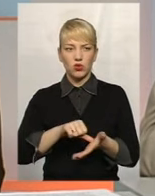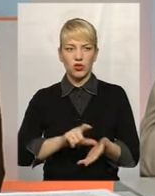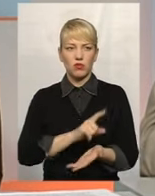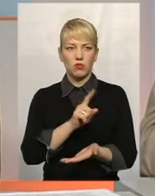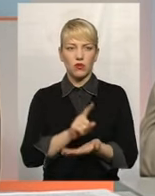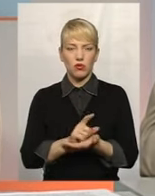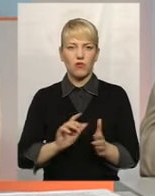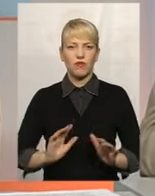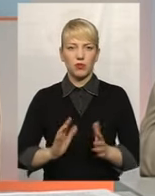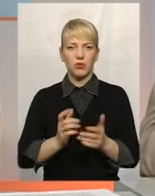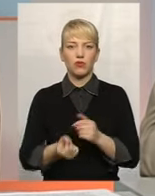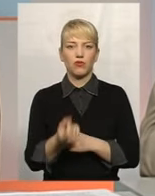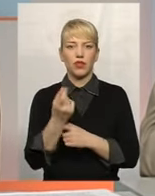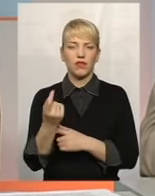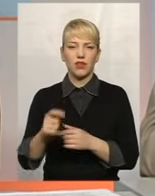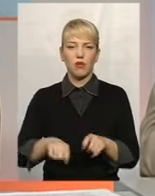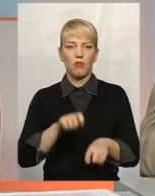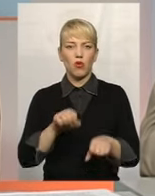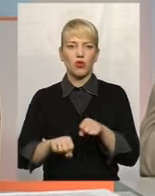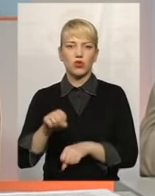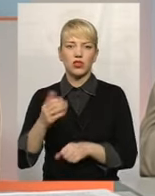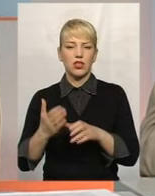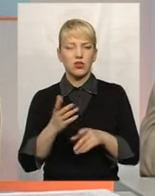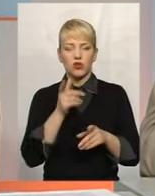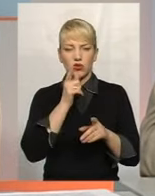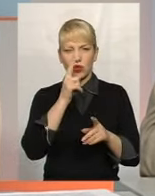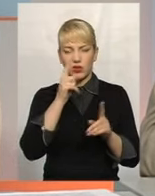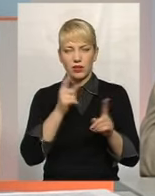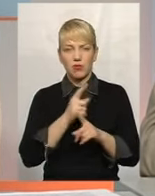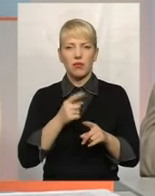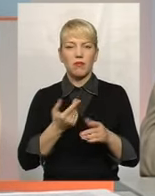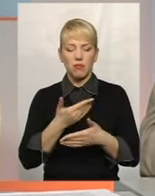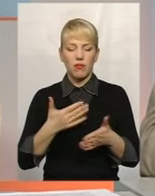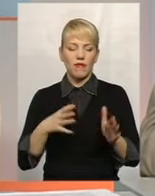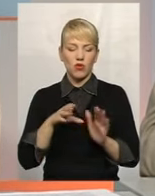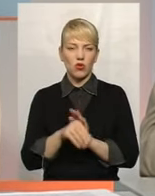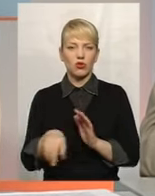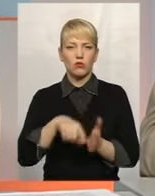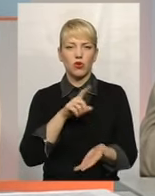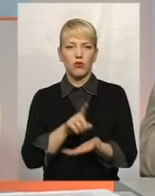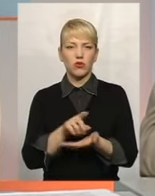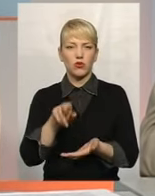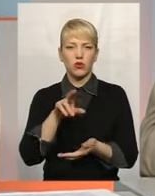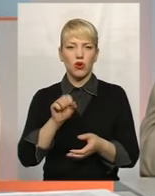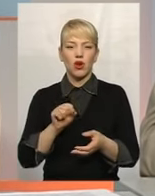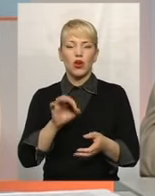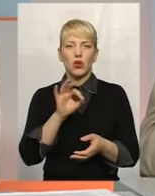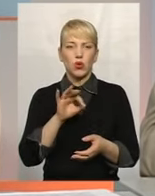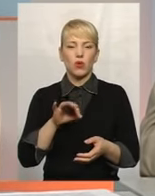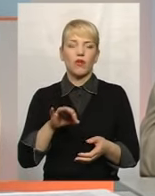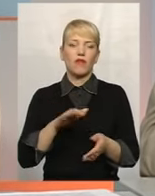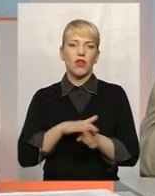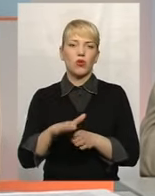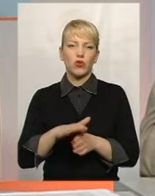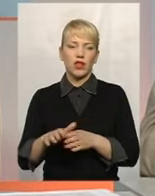виявлення порушень, навіть якщо воно не триваюче, ми вносимо обов'язкові до виконання приписи і в місячний